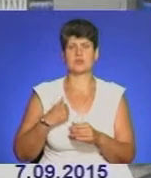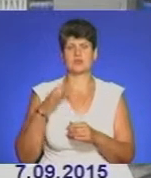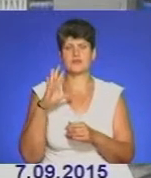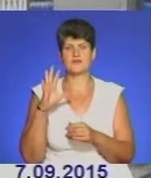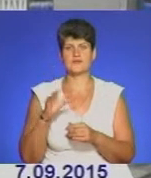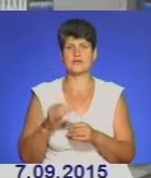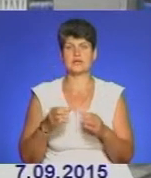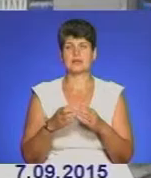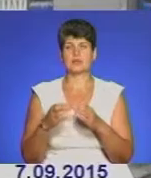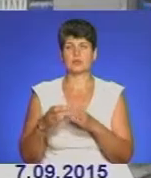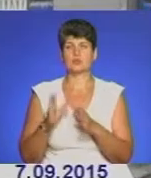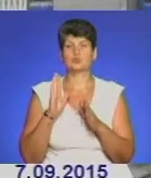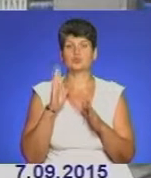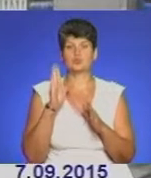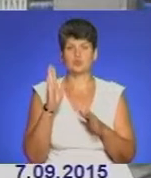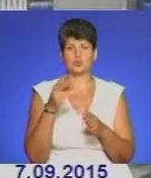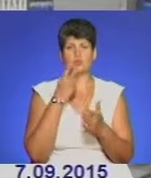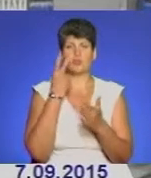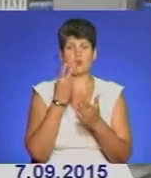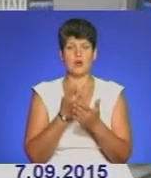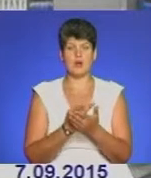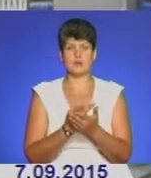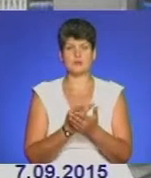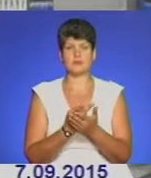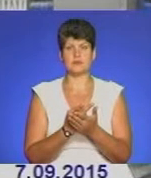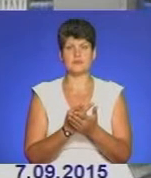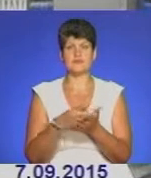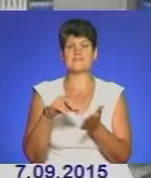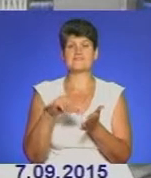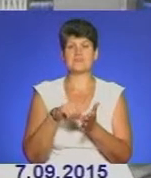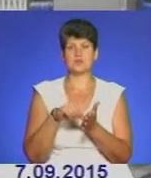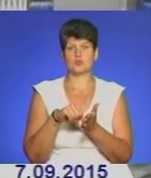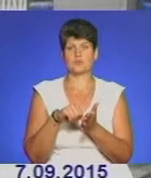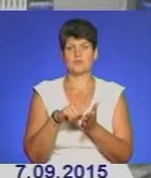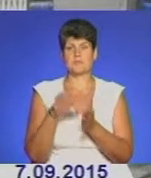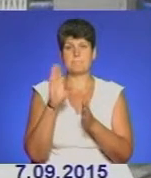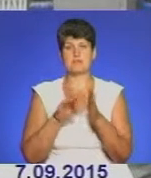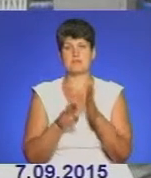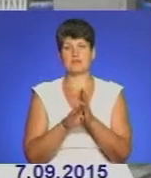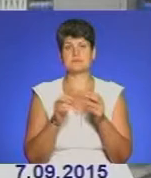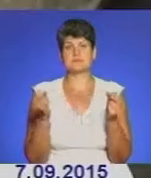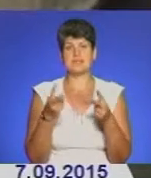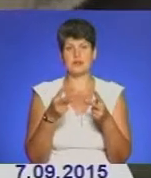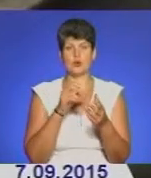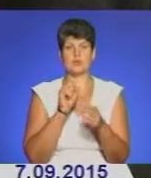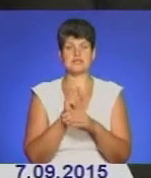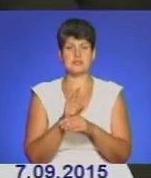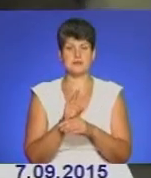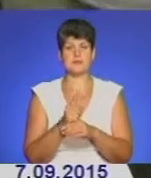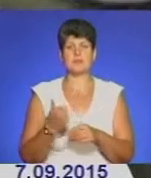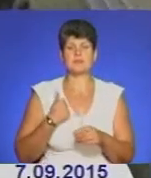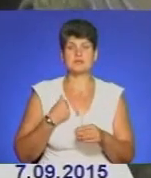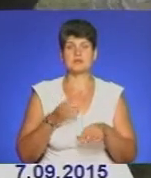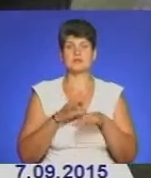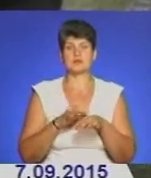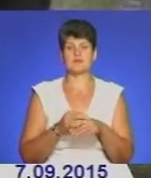Відповідно, будуть показові виступи підрозділу спеціального призначення. Бійці проходять